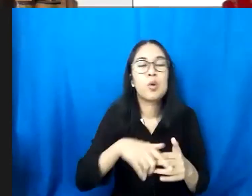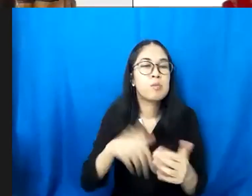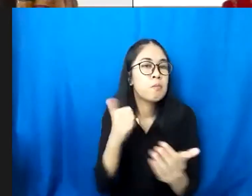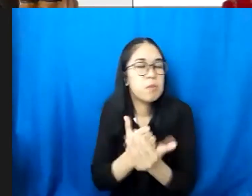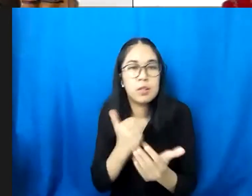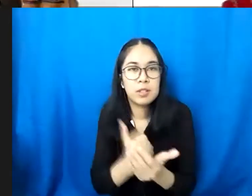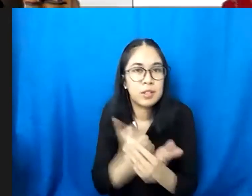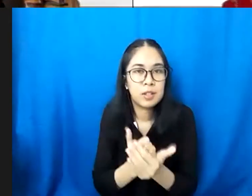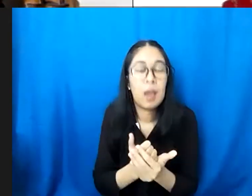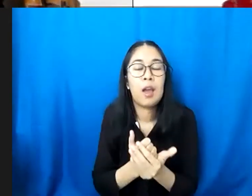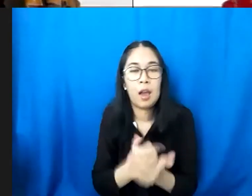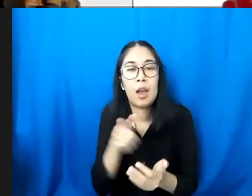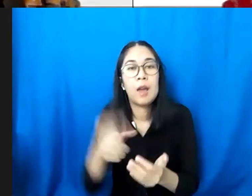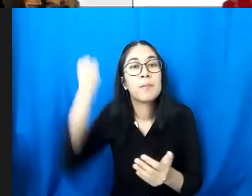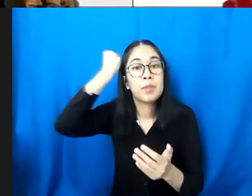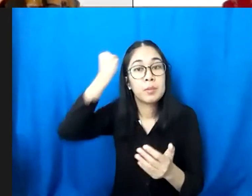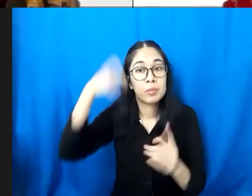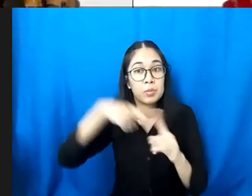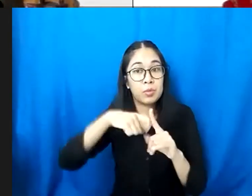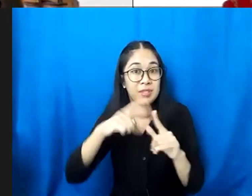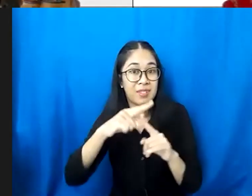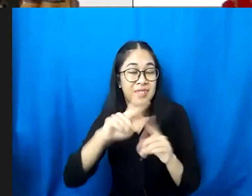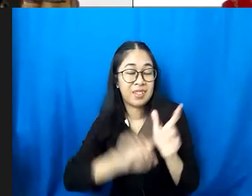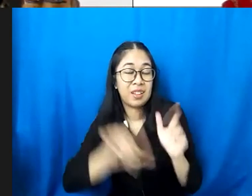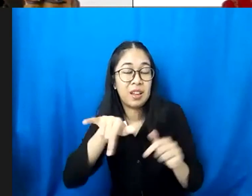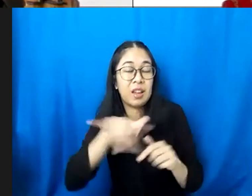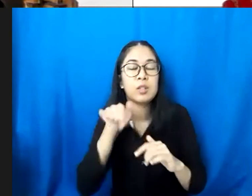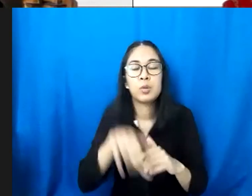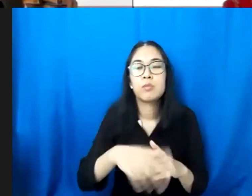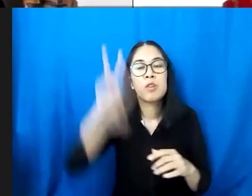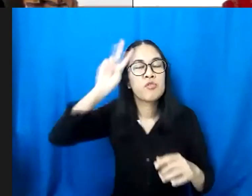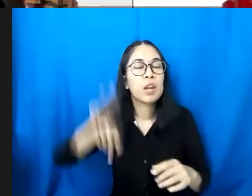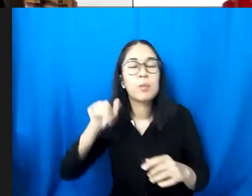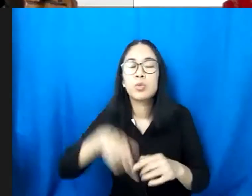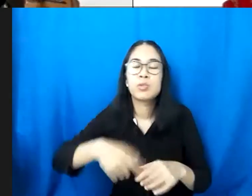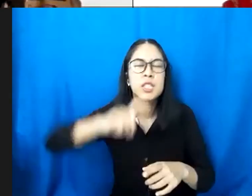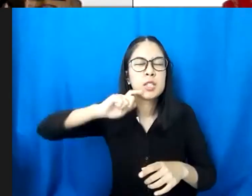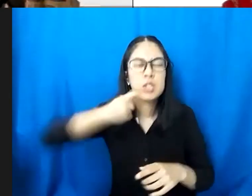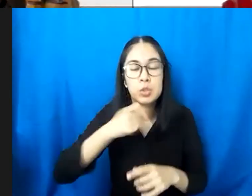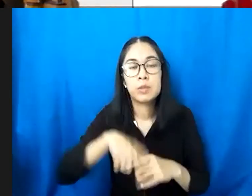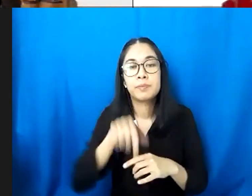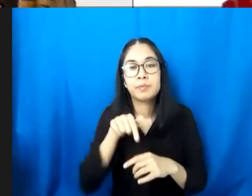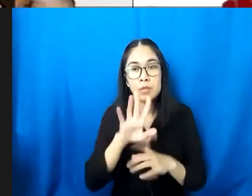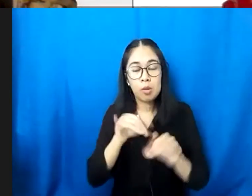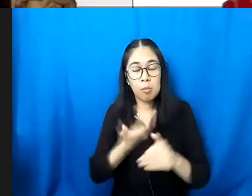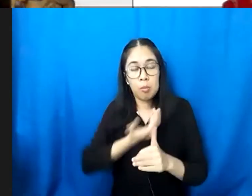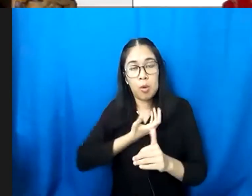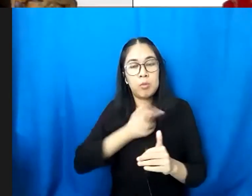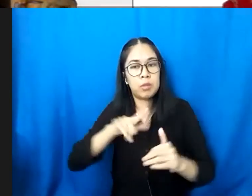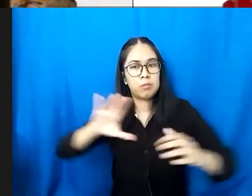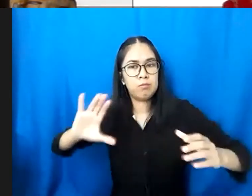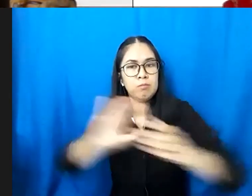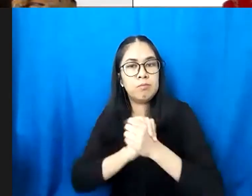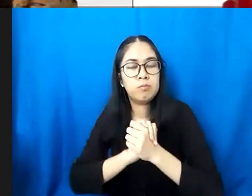satu keseriusan mereka ini Vietnam ini luar biasa kalau dia ingin berbuat sesuatu dia bersatu padu karena dia